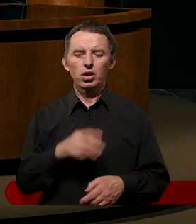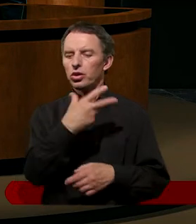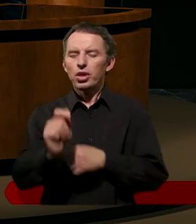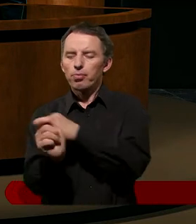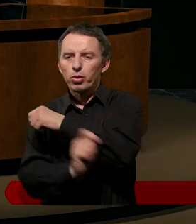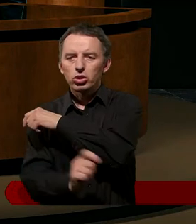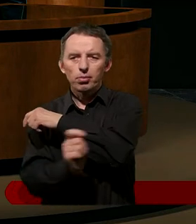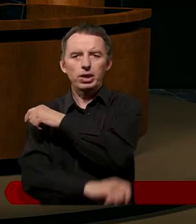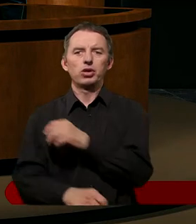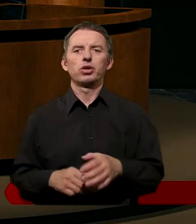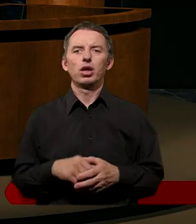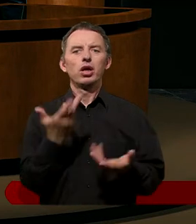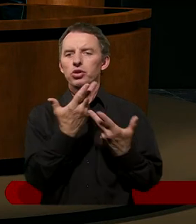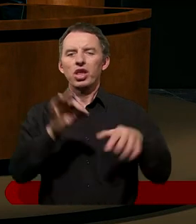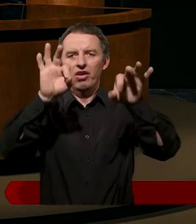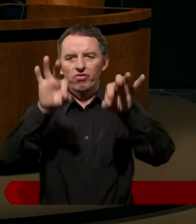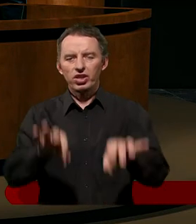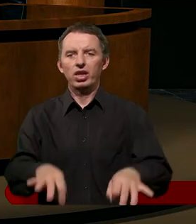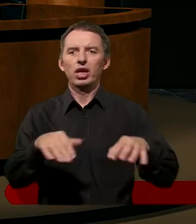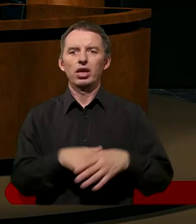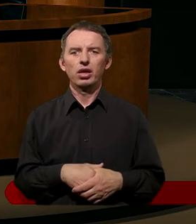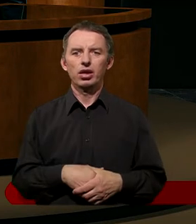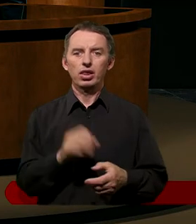potępiajcie niewinnych.